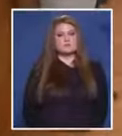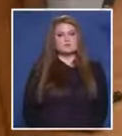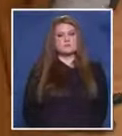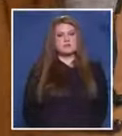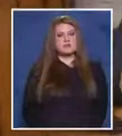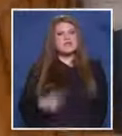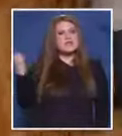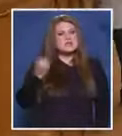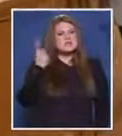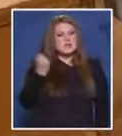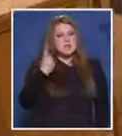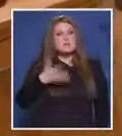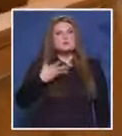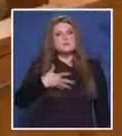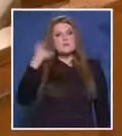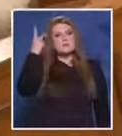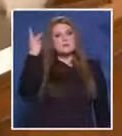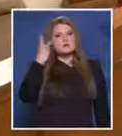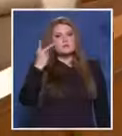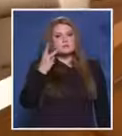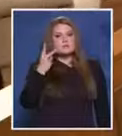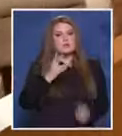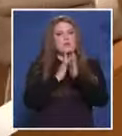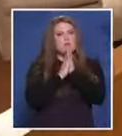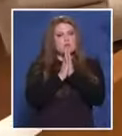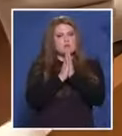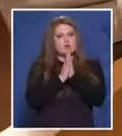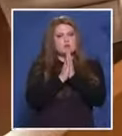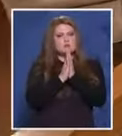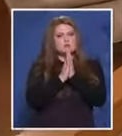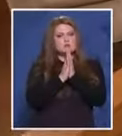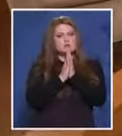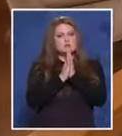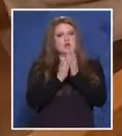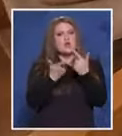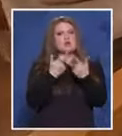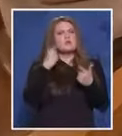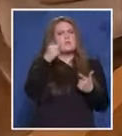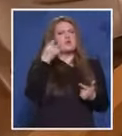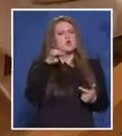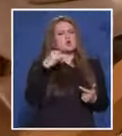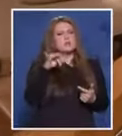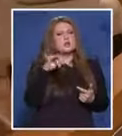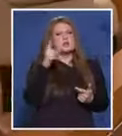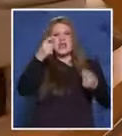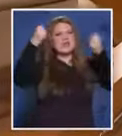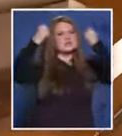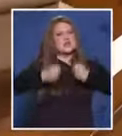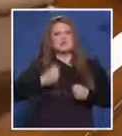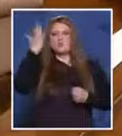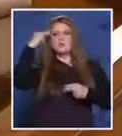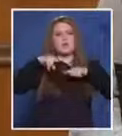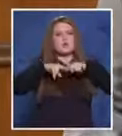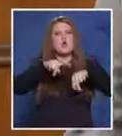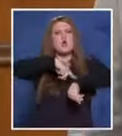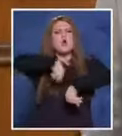Само искам да разбера, моля ти се, от теб, Йордане, тежко ли беше в болницата?